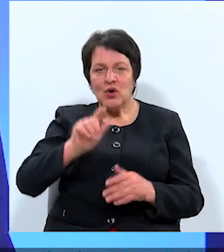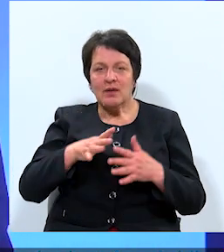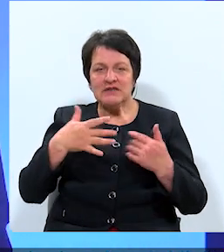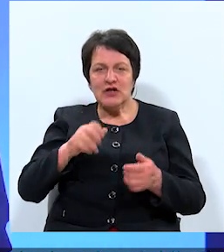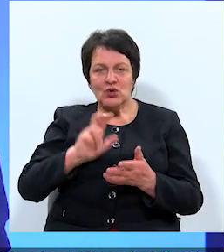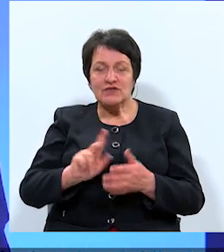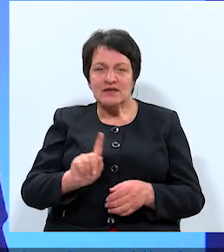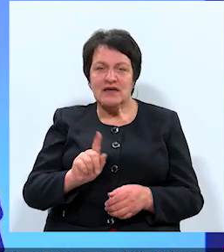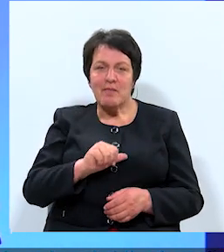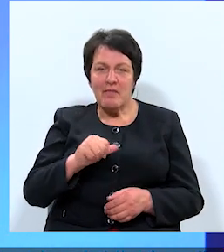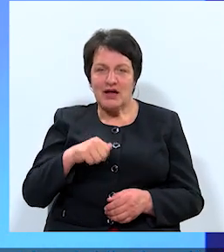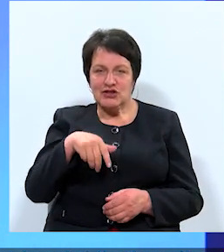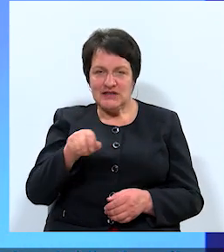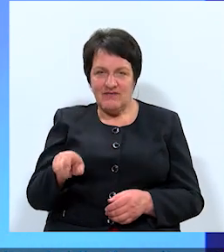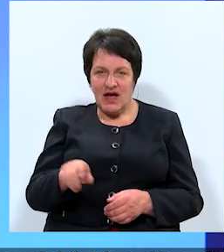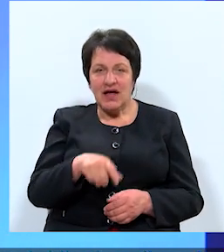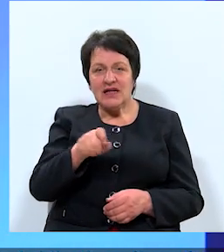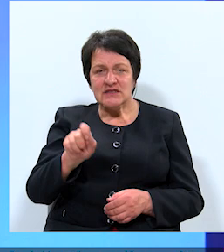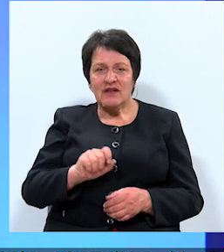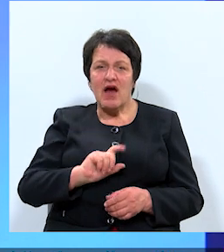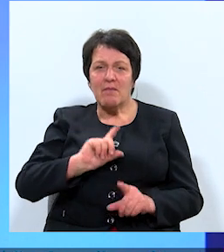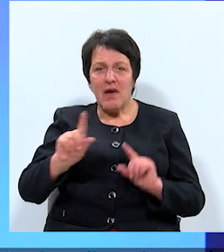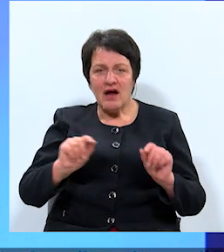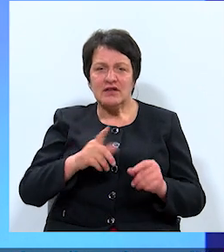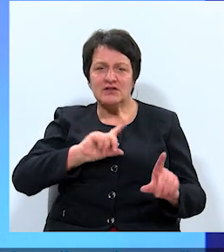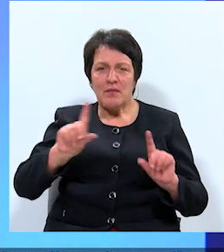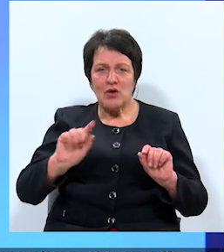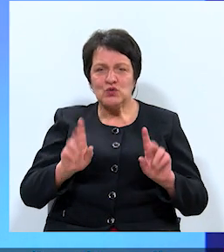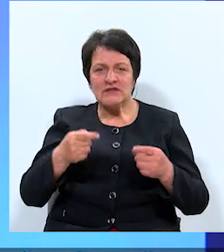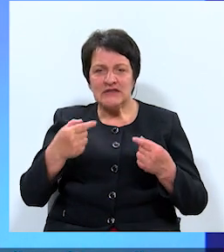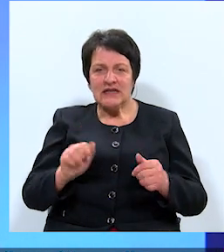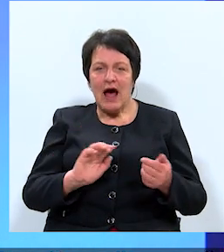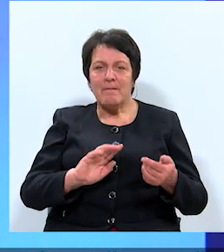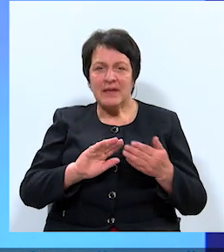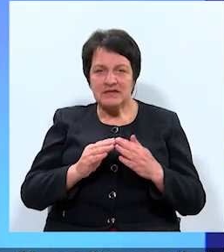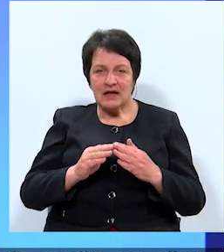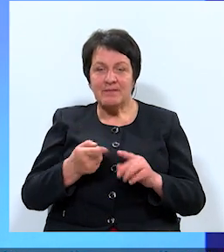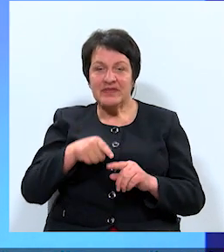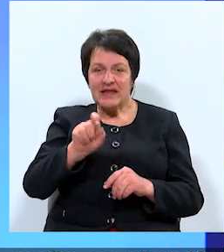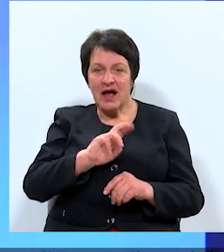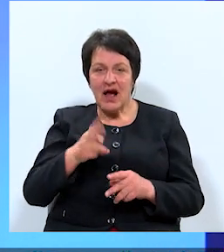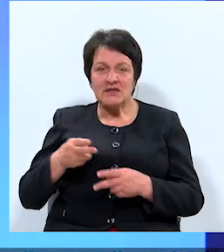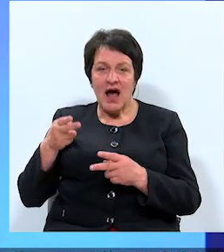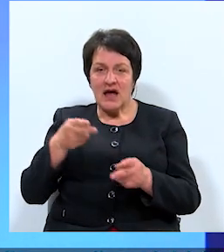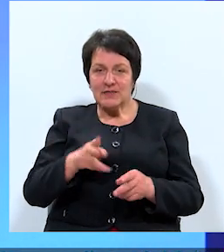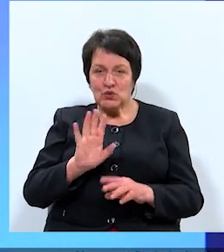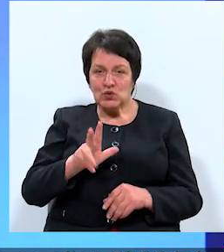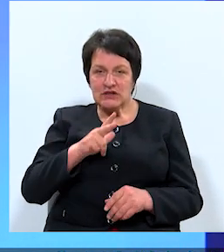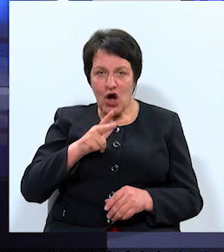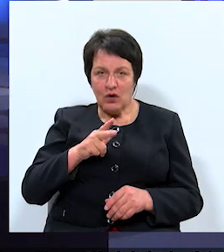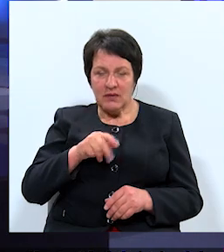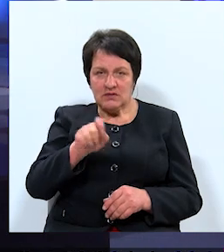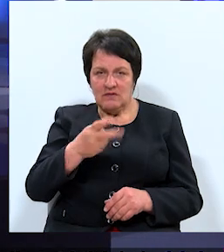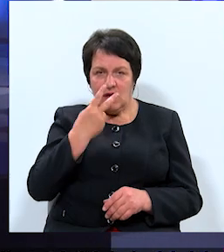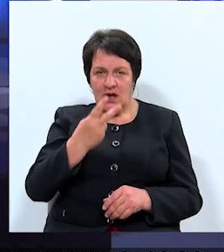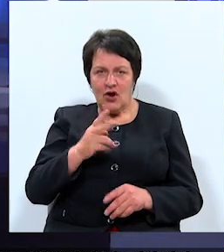uzsvers ir arī paši cilvēki. Cilvēki pārvietojās brauc uz citām pilsētām un tie, kas atbrauc uz to Daugavpili, viņi jau